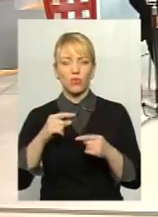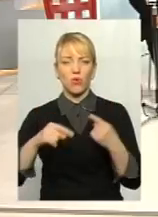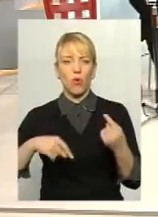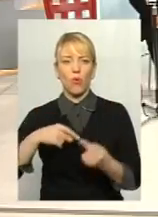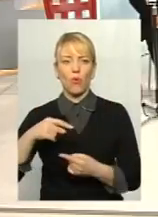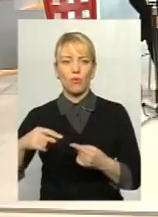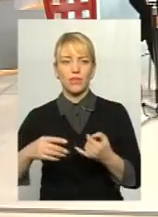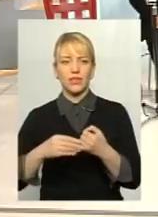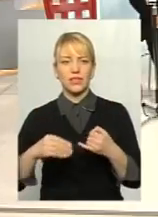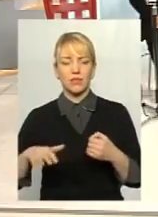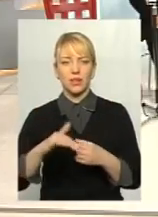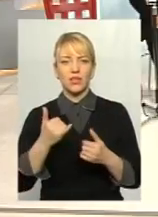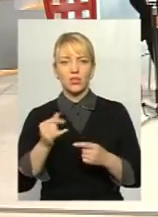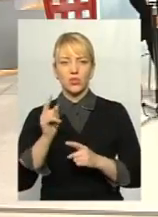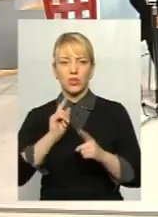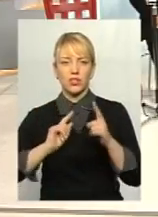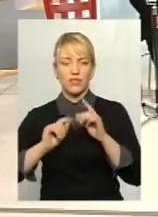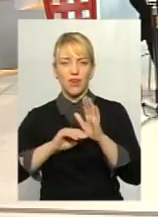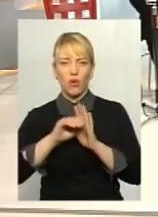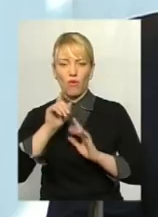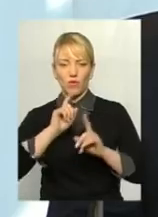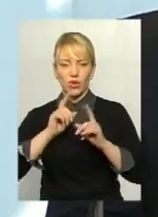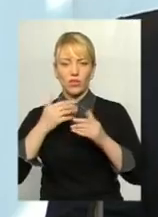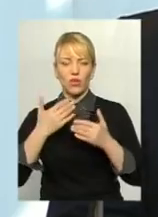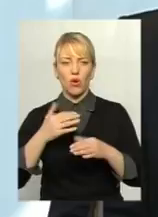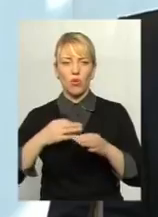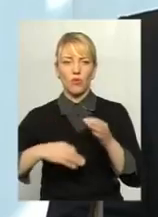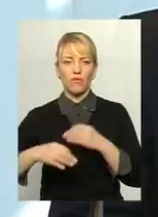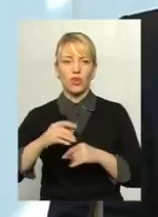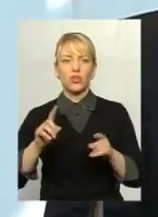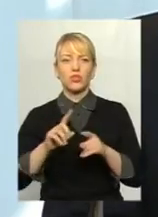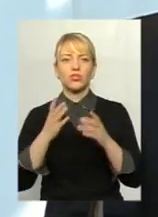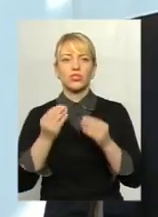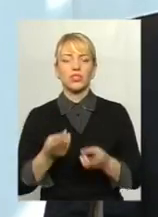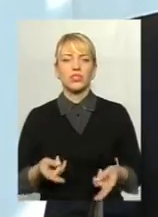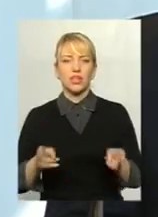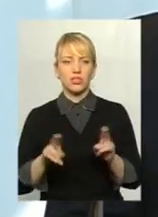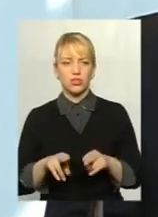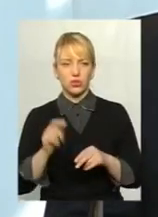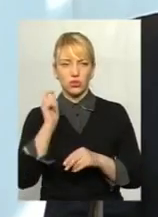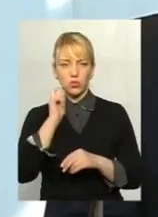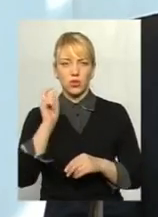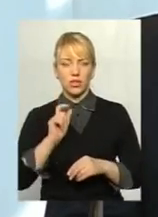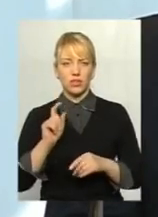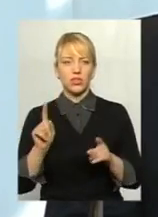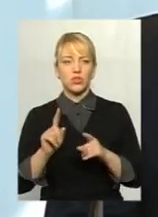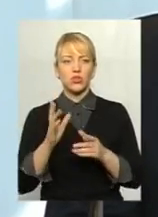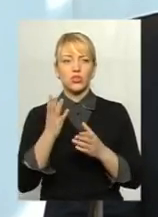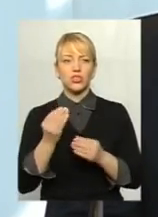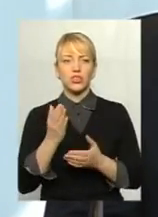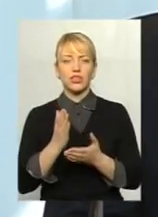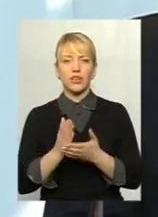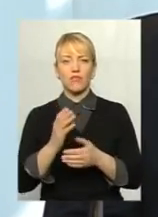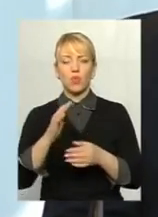Верховної Ради вкотре говорили про це знову. Так. Тобто, залишилося в Україні, що ще, яке, скажімо, поки що в руках українського народу?